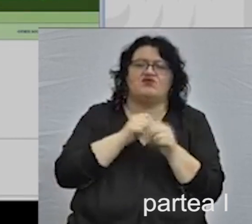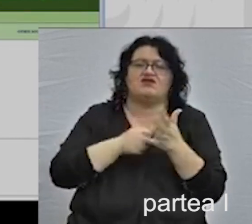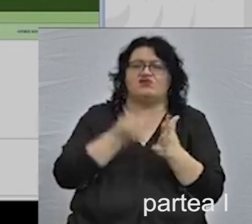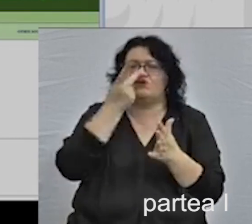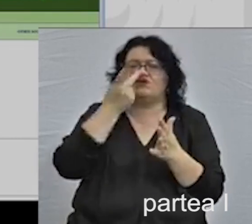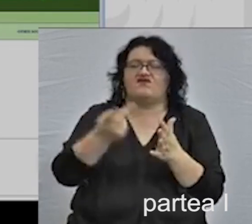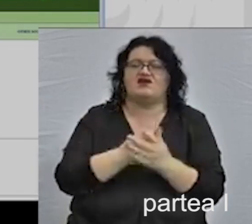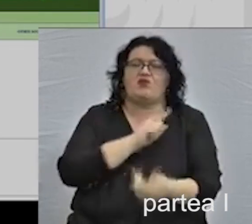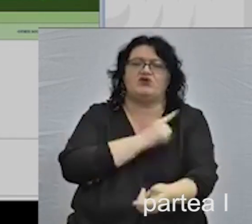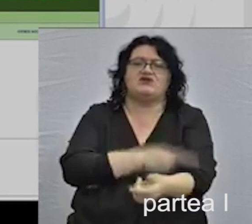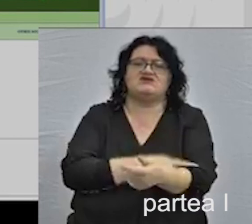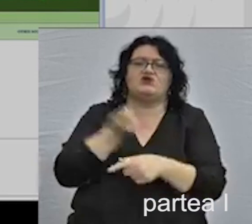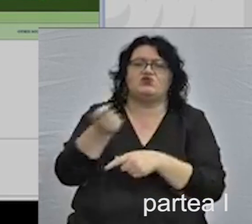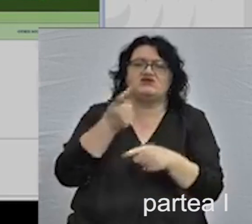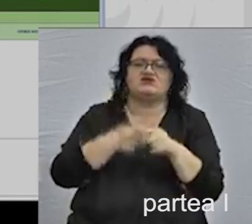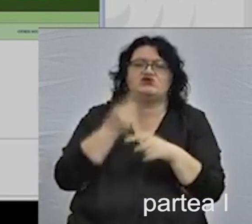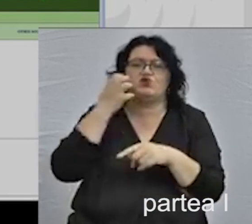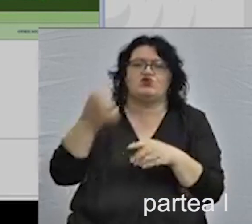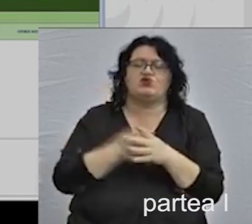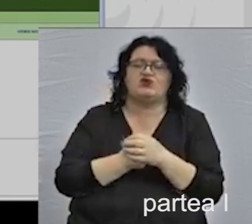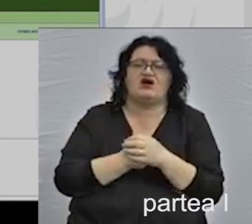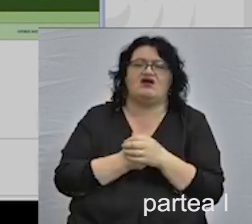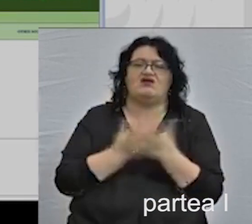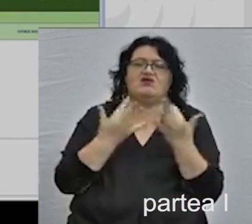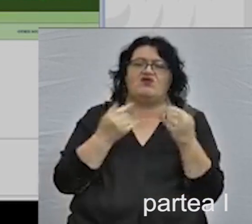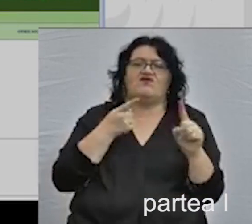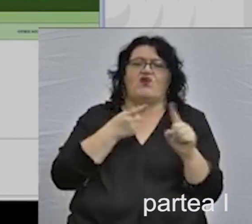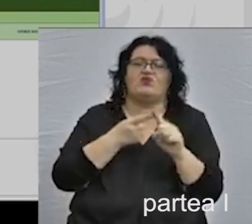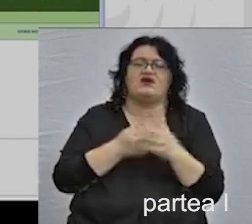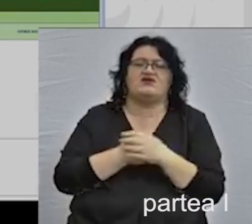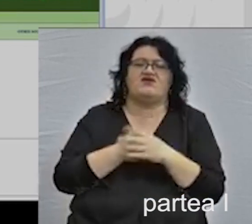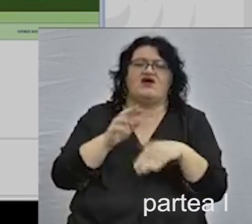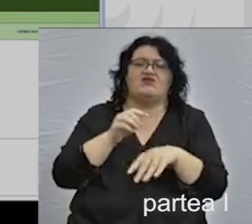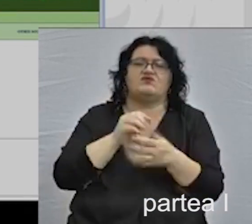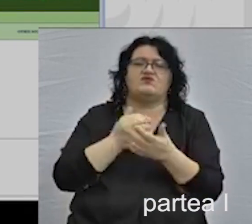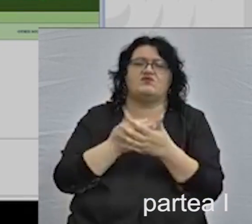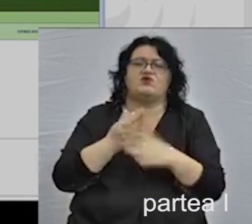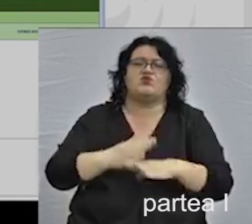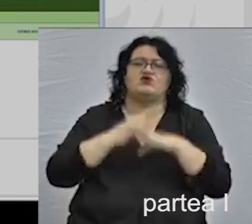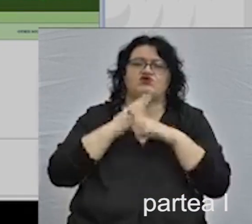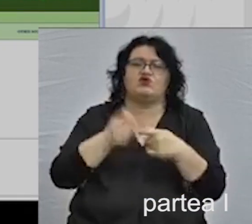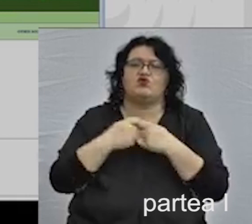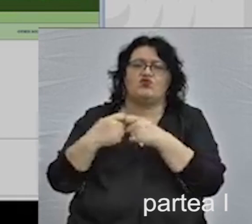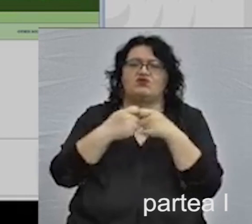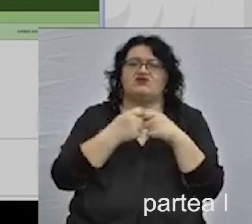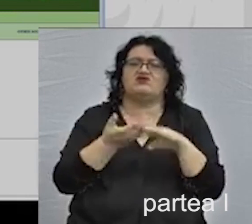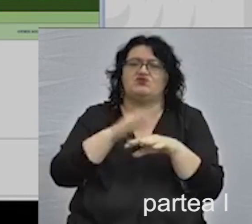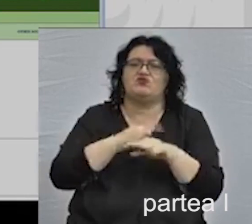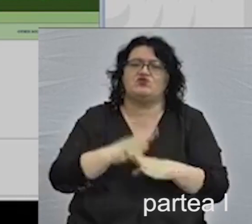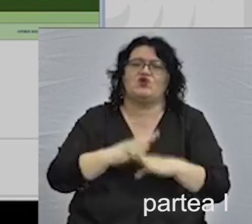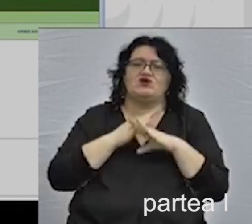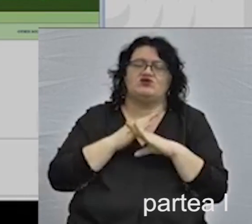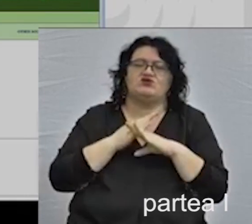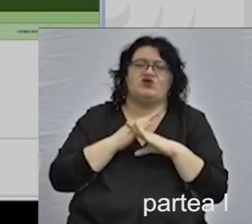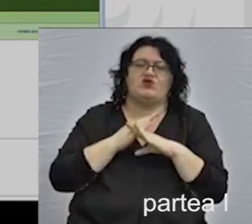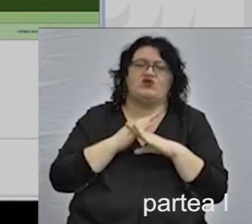vedere al potențialului turistic și cultural al anumitor obiective. Am trecut în revistă cu sprijinul comunității și mai ales pe